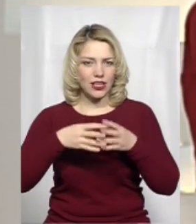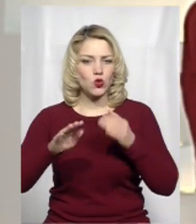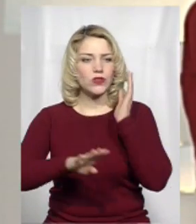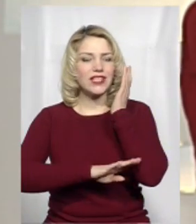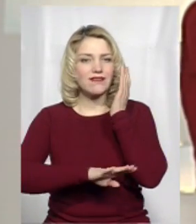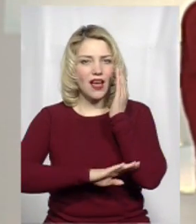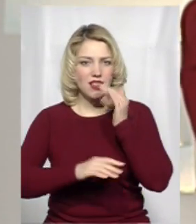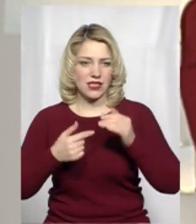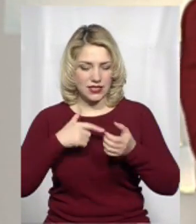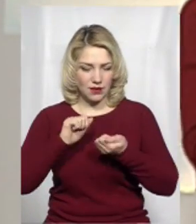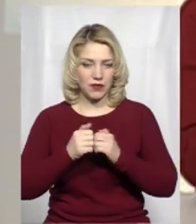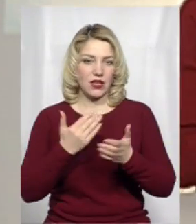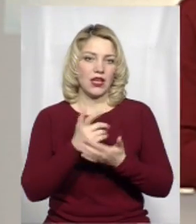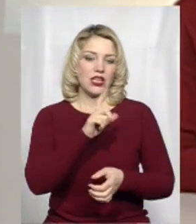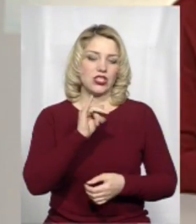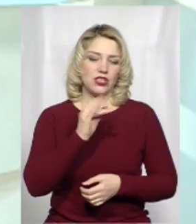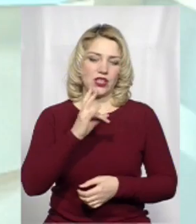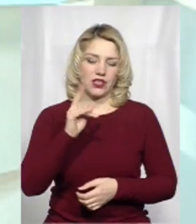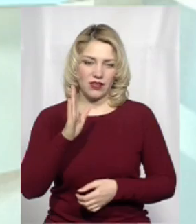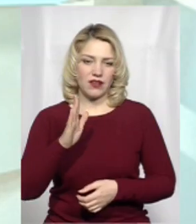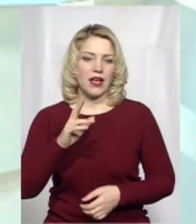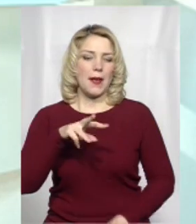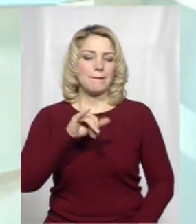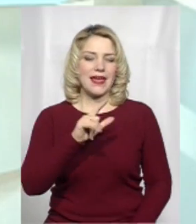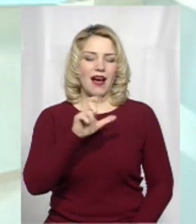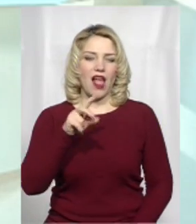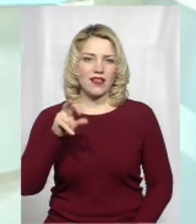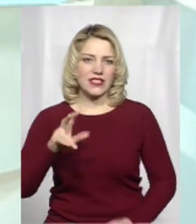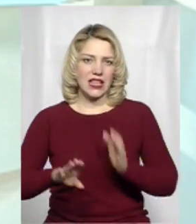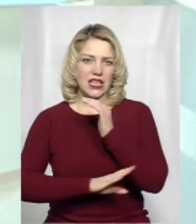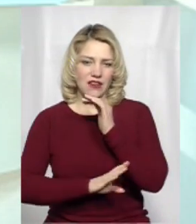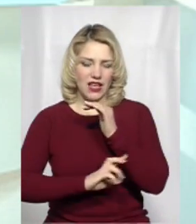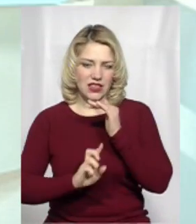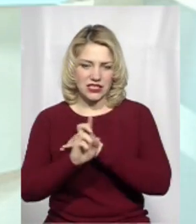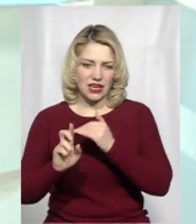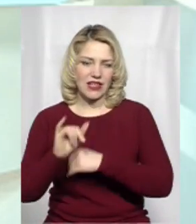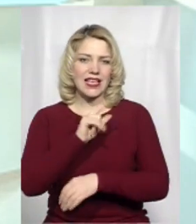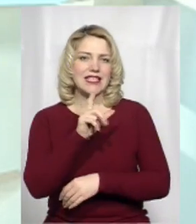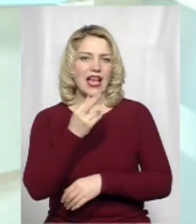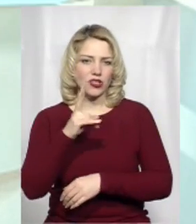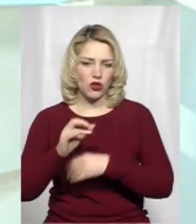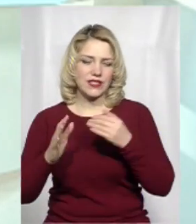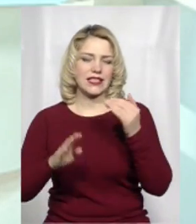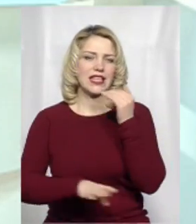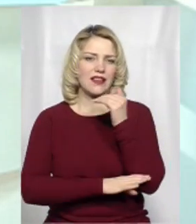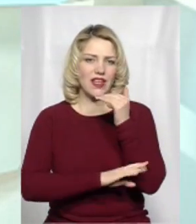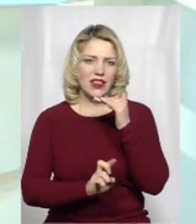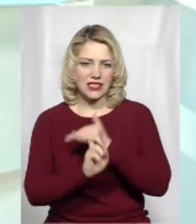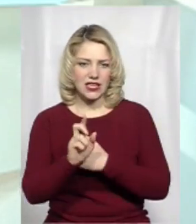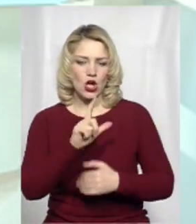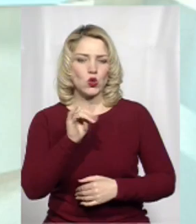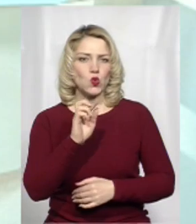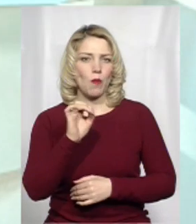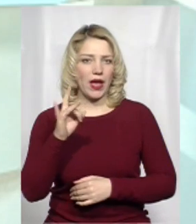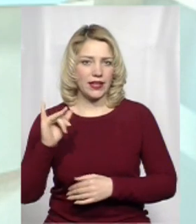конкретні приклади, щоб зрозуміло було де... Михайлівська дерев'яна церква і Зяславщина, унікальні церкви там в Зубарі, наприклад.